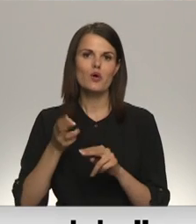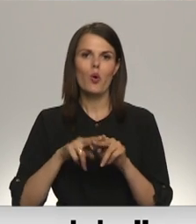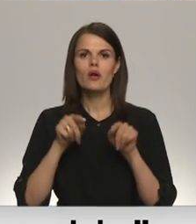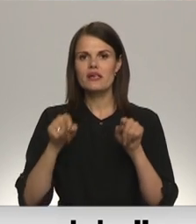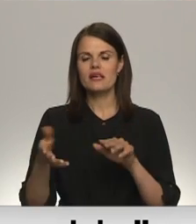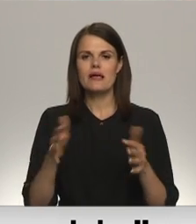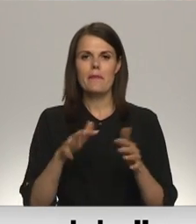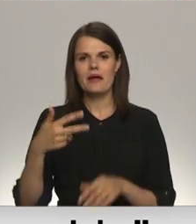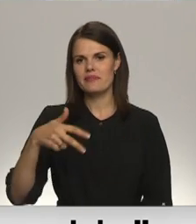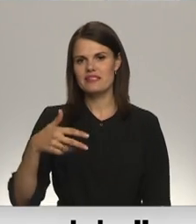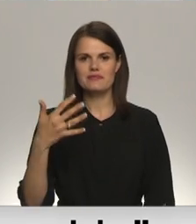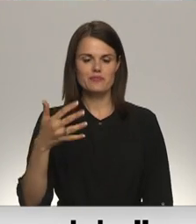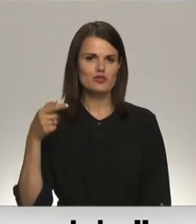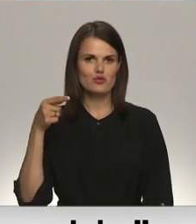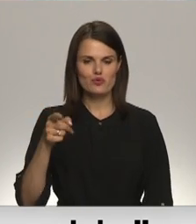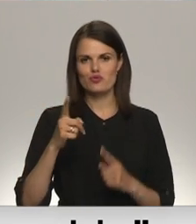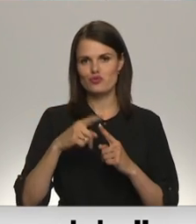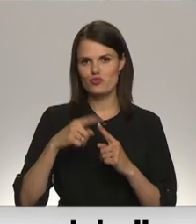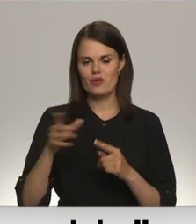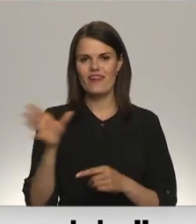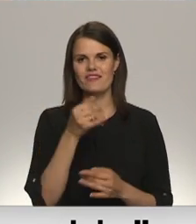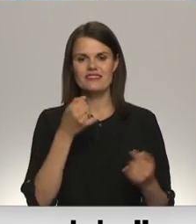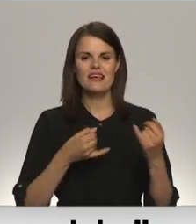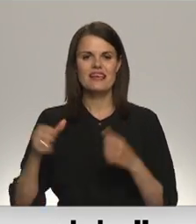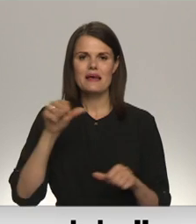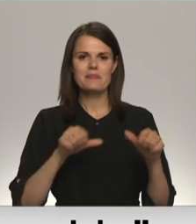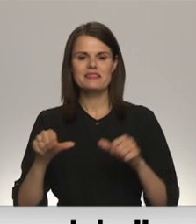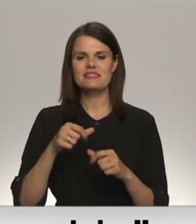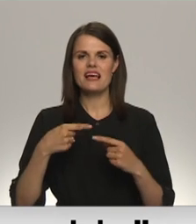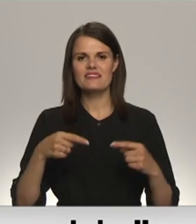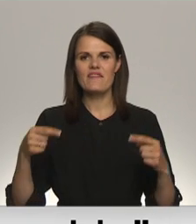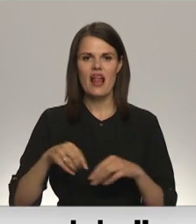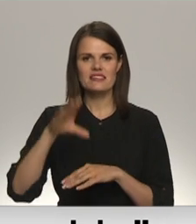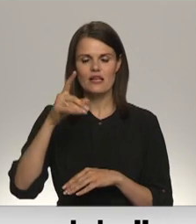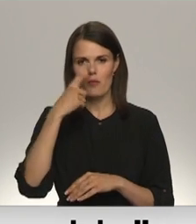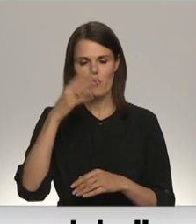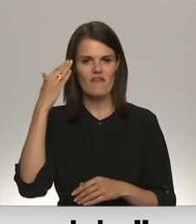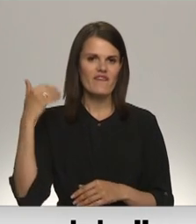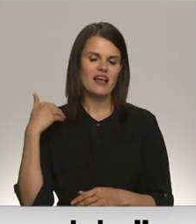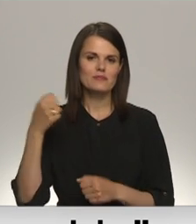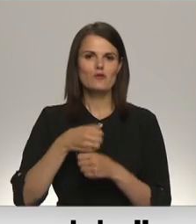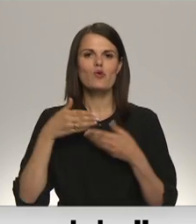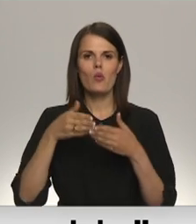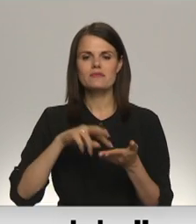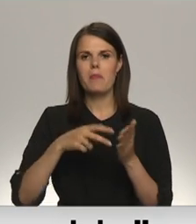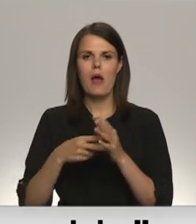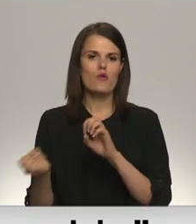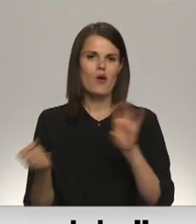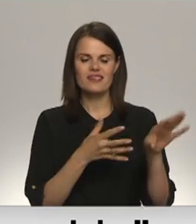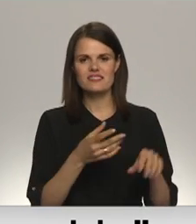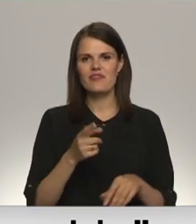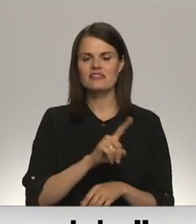tās ir apmēram 35 tūkstoši tonu. Visu ķīmiskās vielu skrājumu no vēnspēles ostas plāno izvest līdz gada beigām,